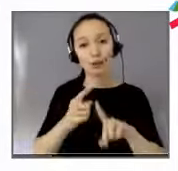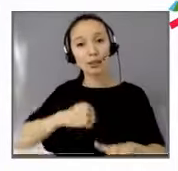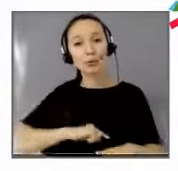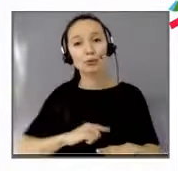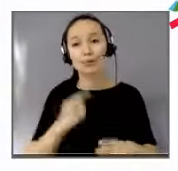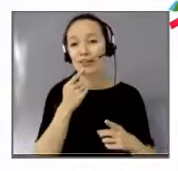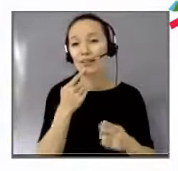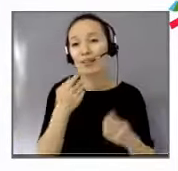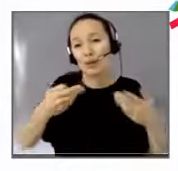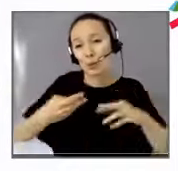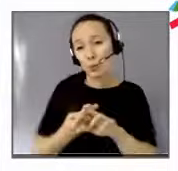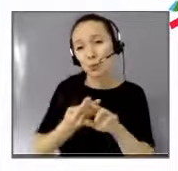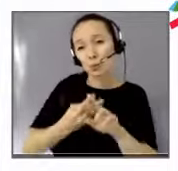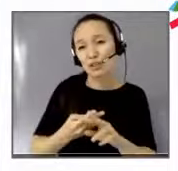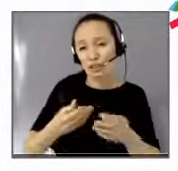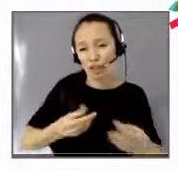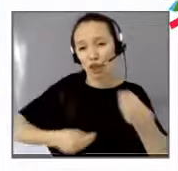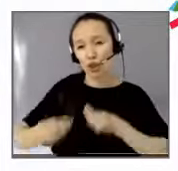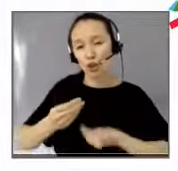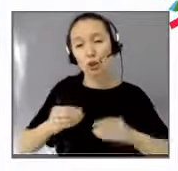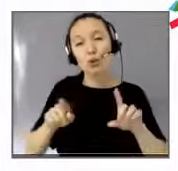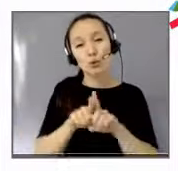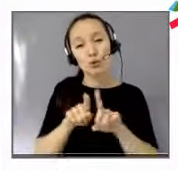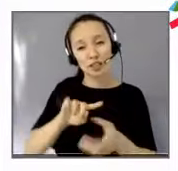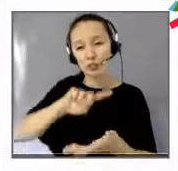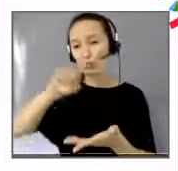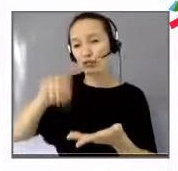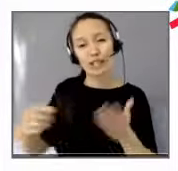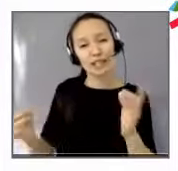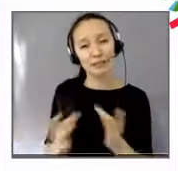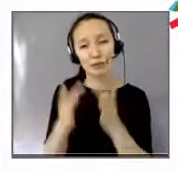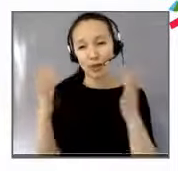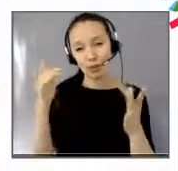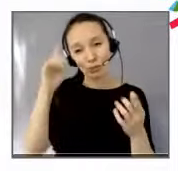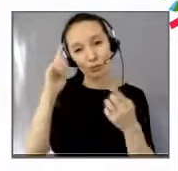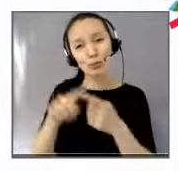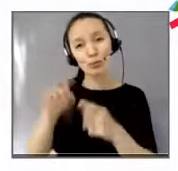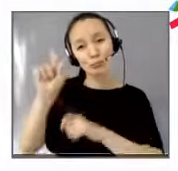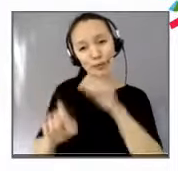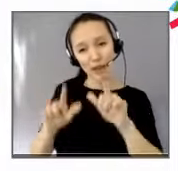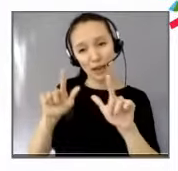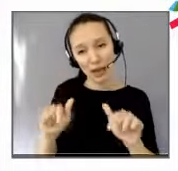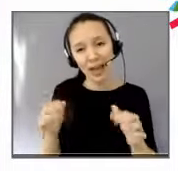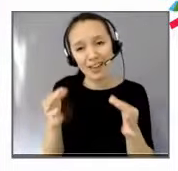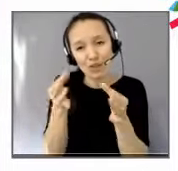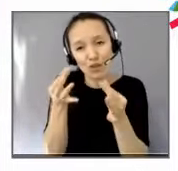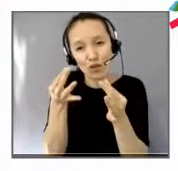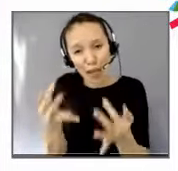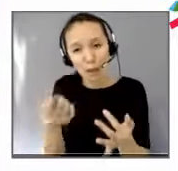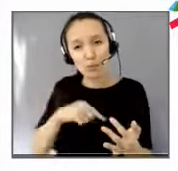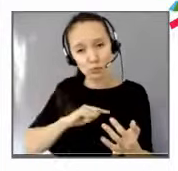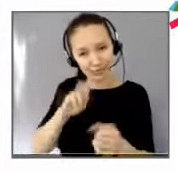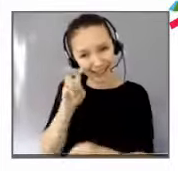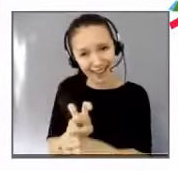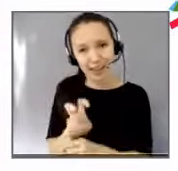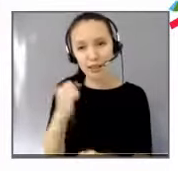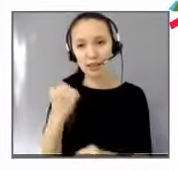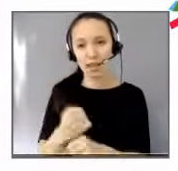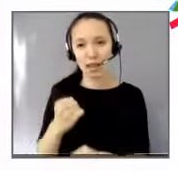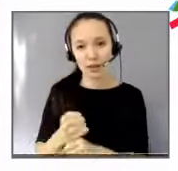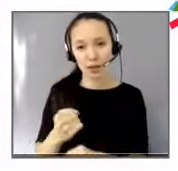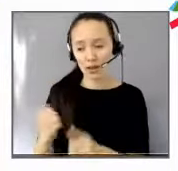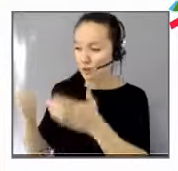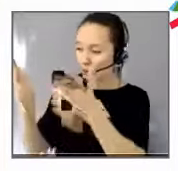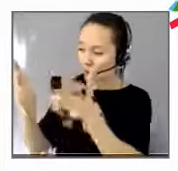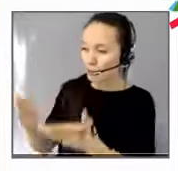cette crise. Notre priorité, c le maintien de l'emploi pour les personnes dites vulnérables et qu'est-ce que c'est vulnérable ? Madame l'a souligné, donc ça peut être une